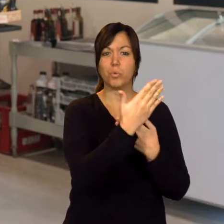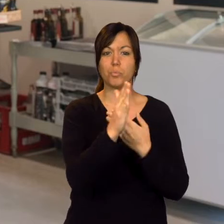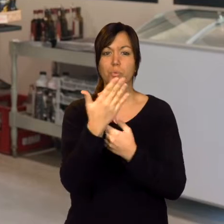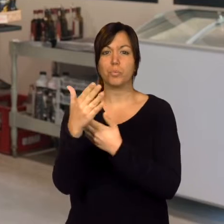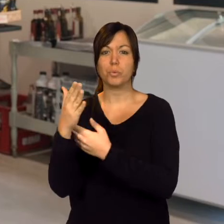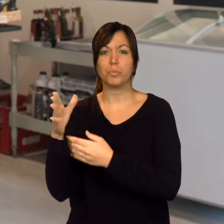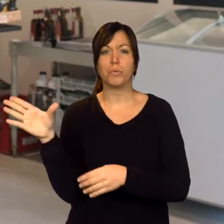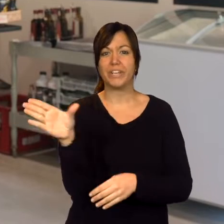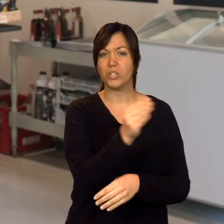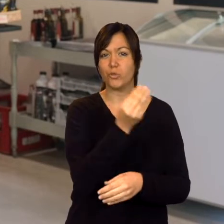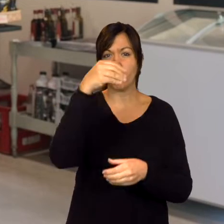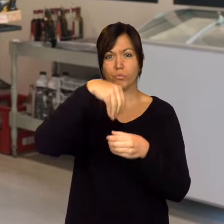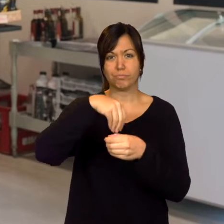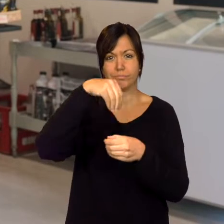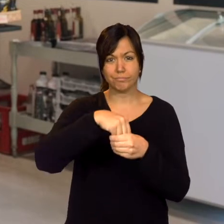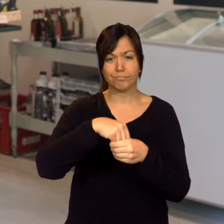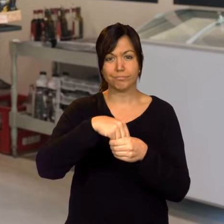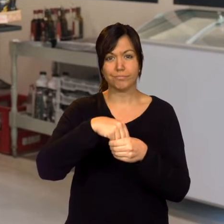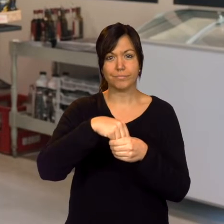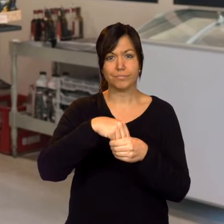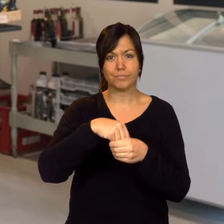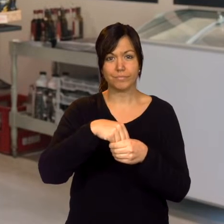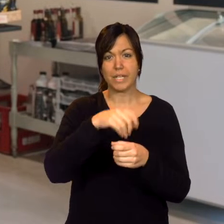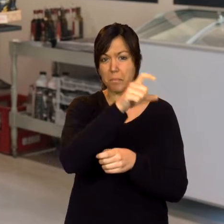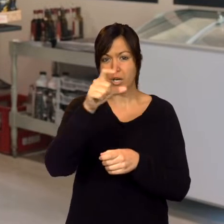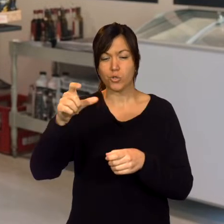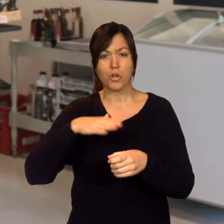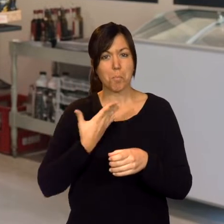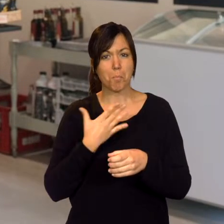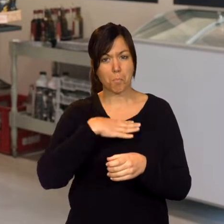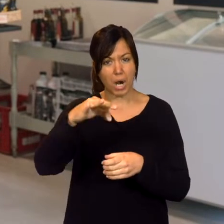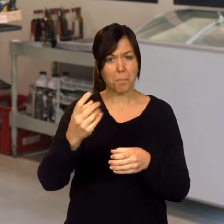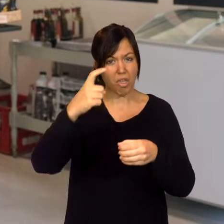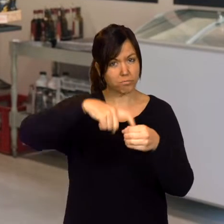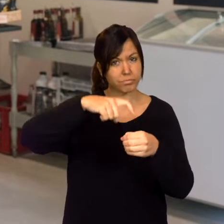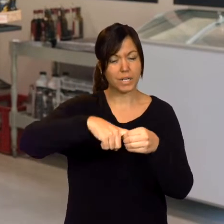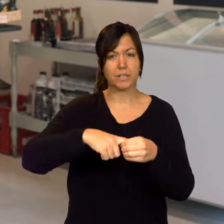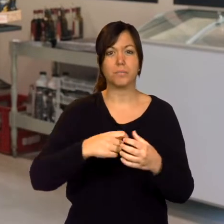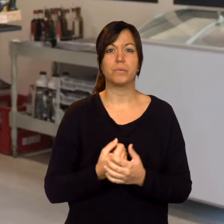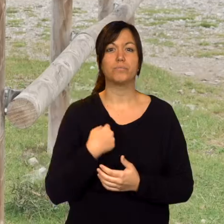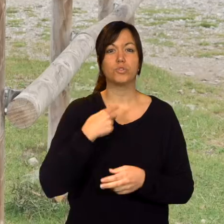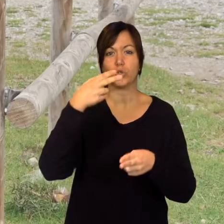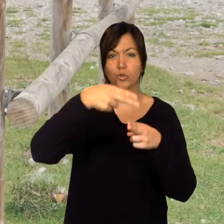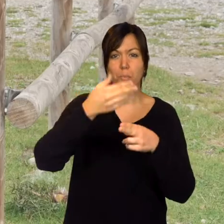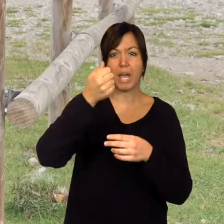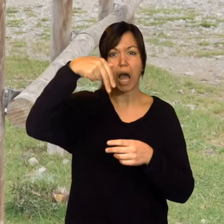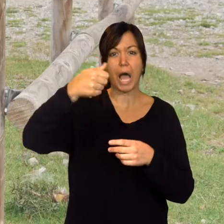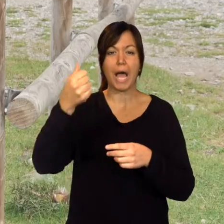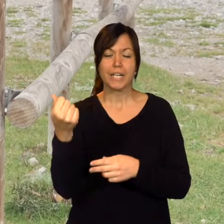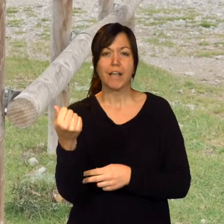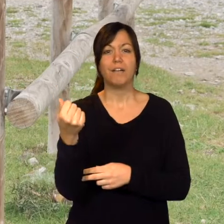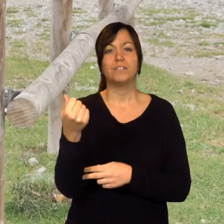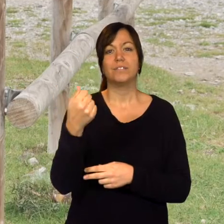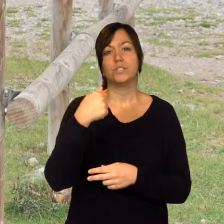vertebrin ofertes inclusives, és a dir, que tinguin en compte tot tipus de públic, també els nostres. Jo soc l'Anna